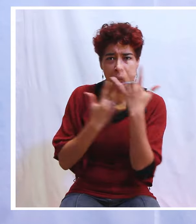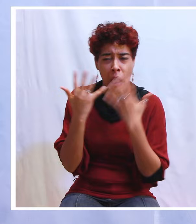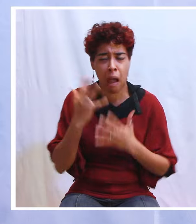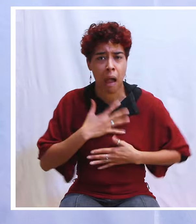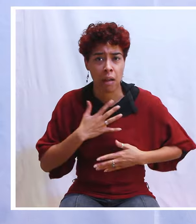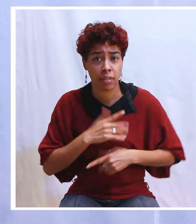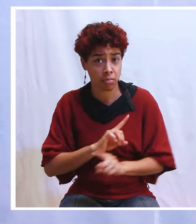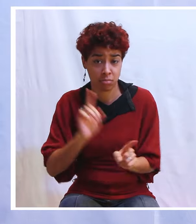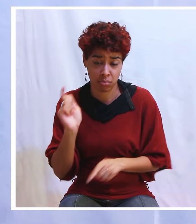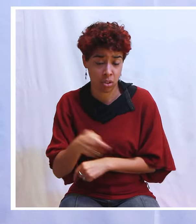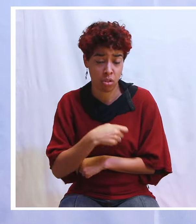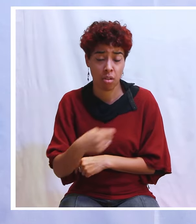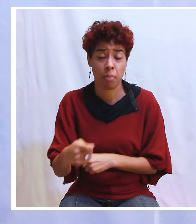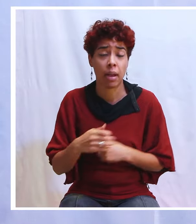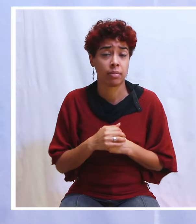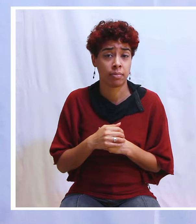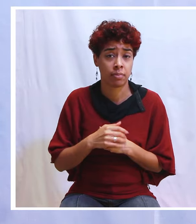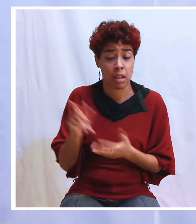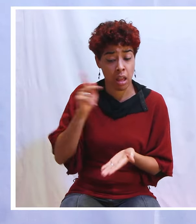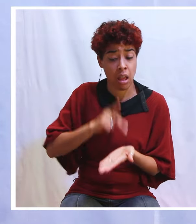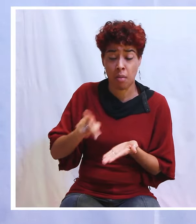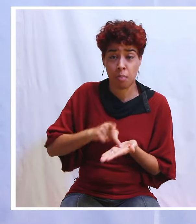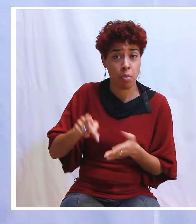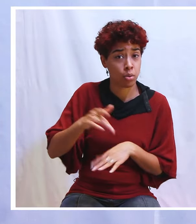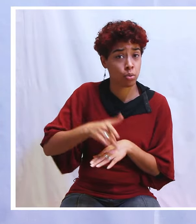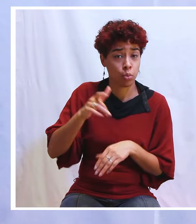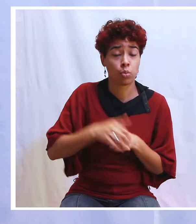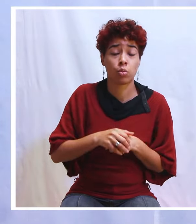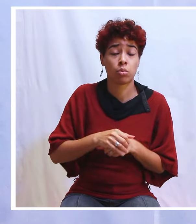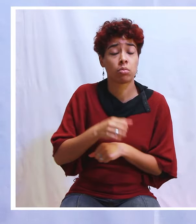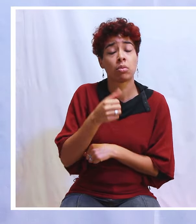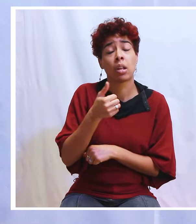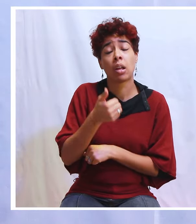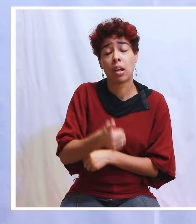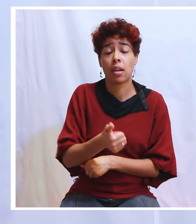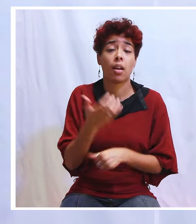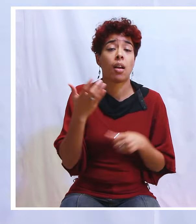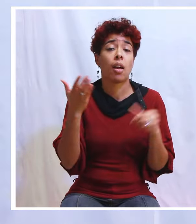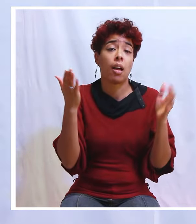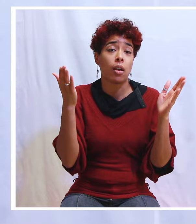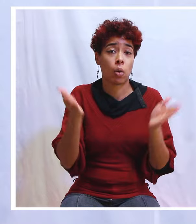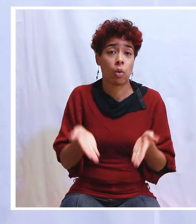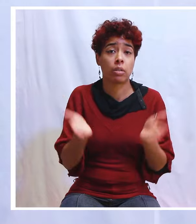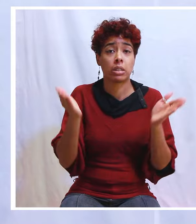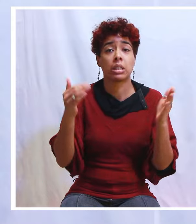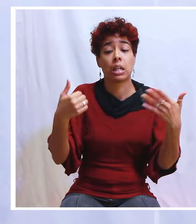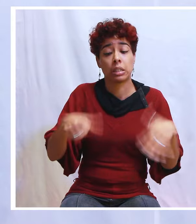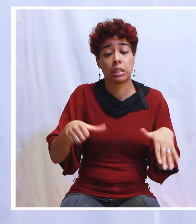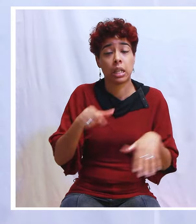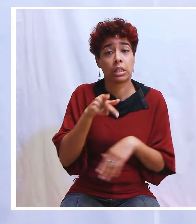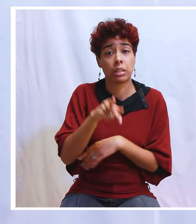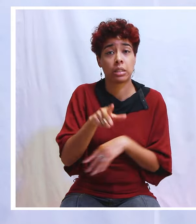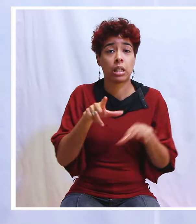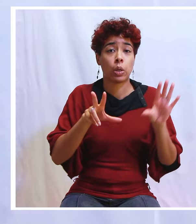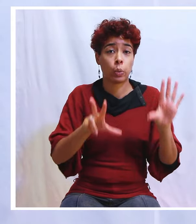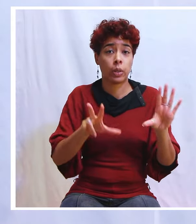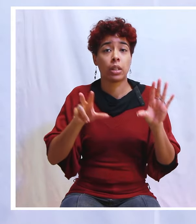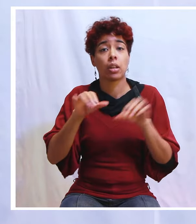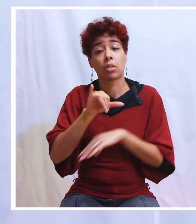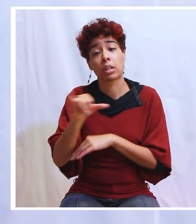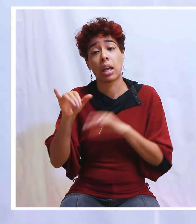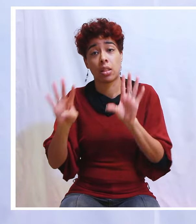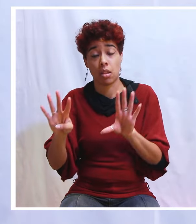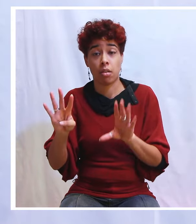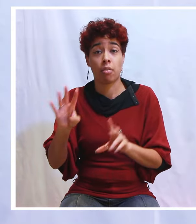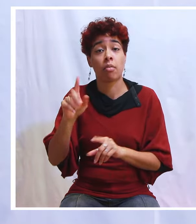'est tout à fait normal. Paul est passé par là. Un Corinthien 16, 8-9, il va dire, il est à Éphèse, il dit je resterai néanmoins à